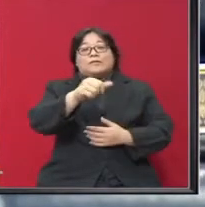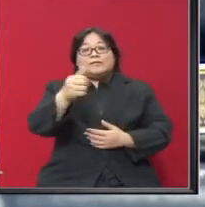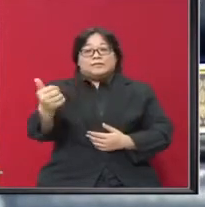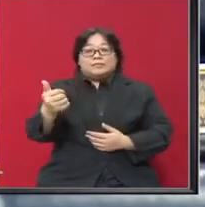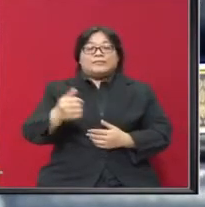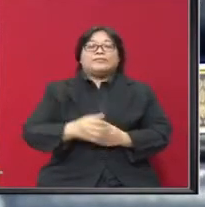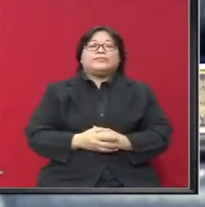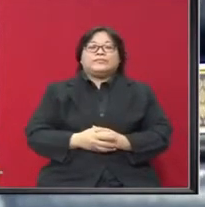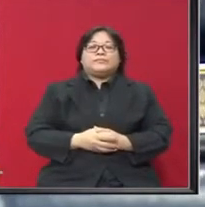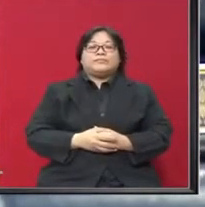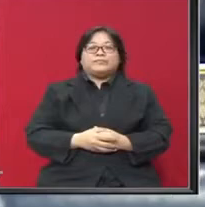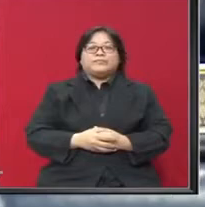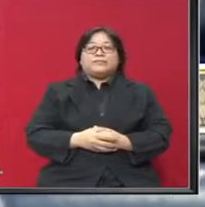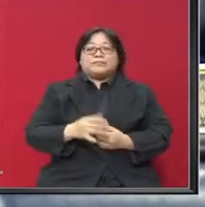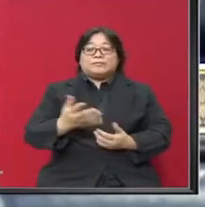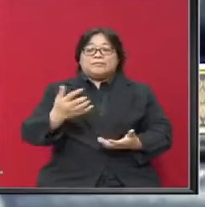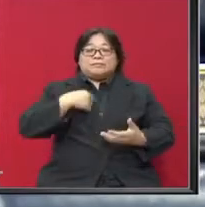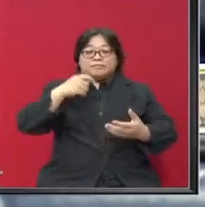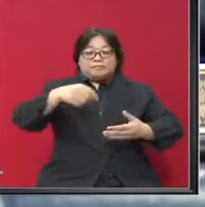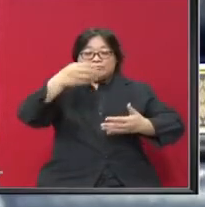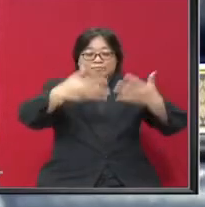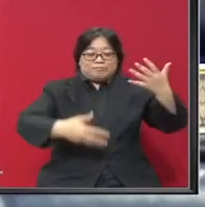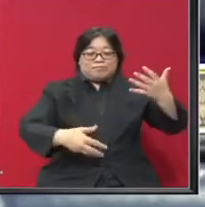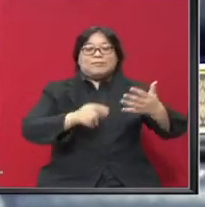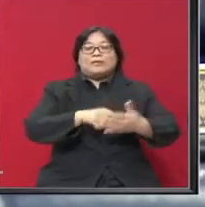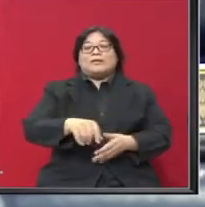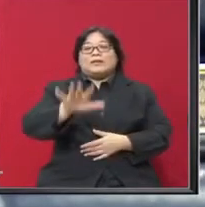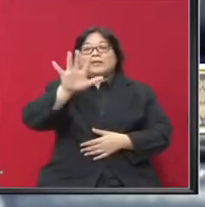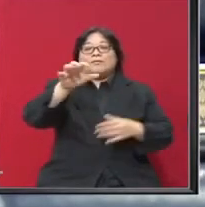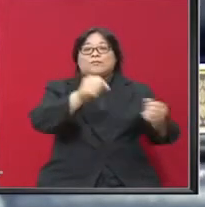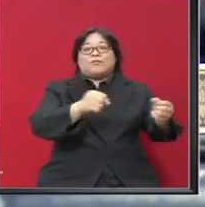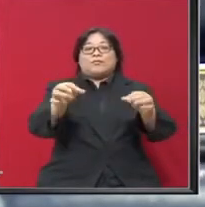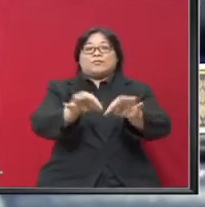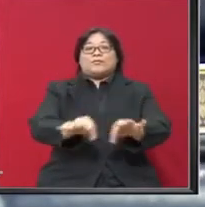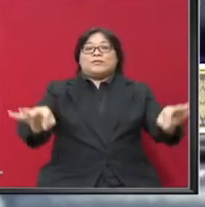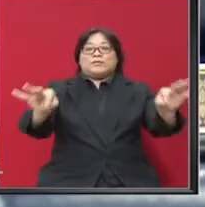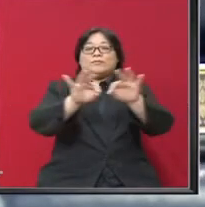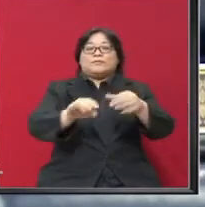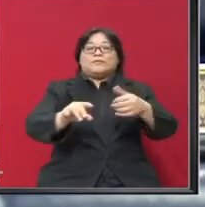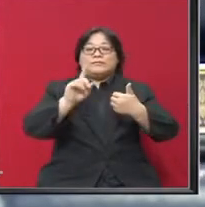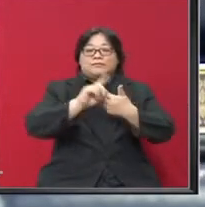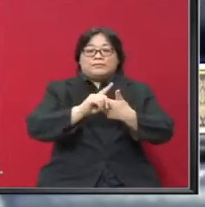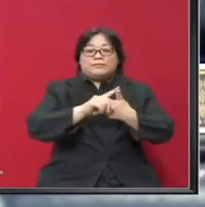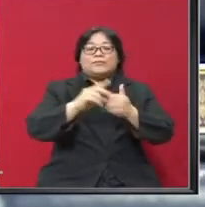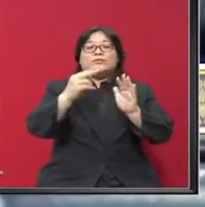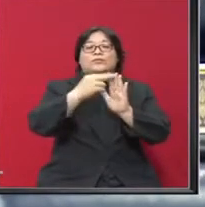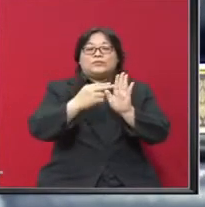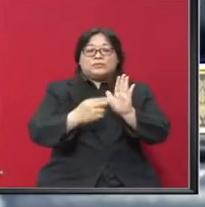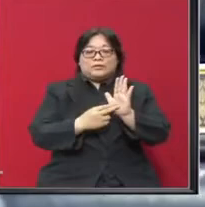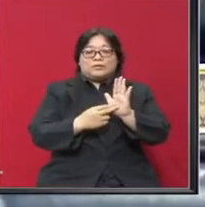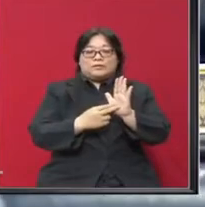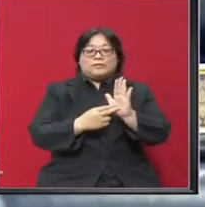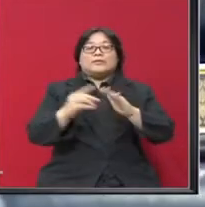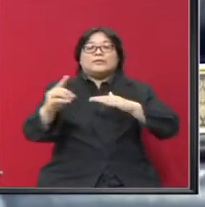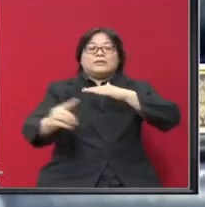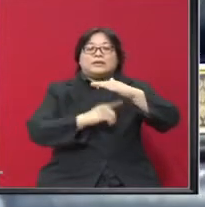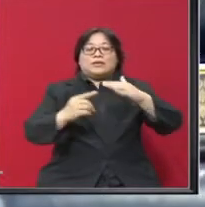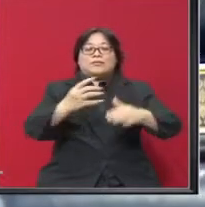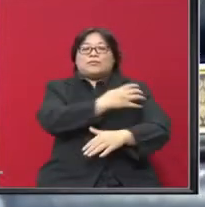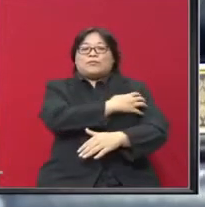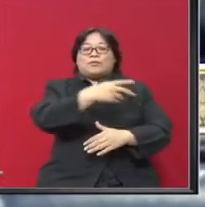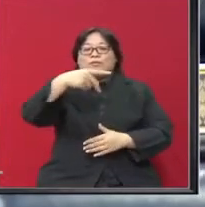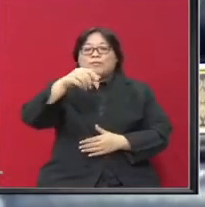yang nak saya nyatakan bahawa 5 strategi utama Iaitu pertama, strategi perundangan dan dasar